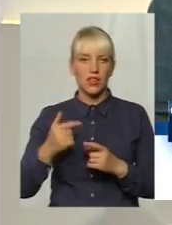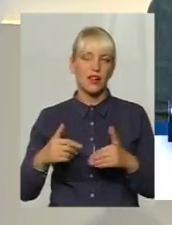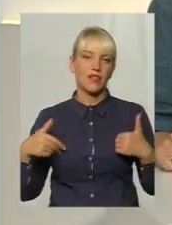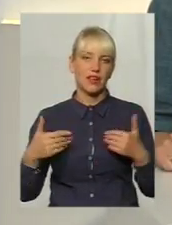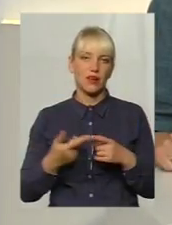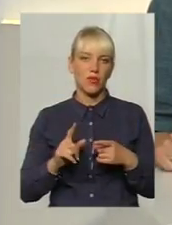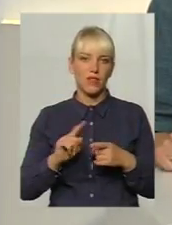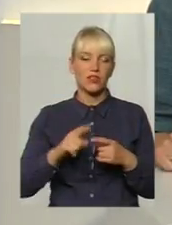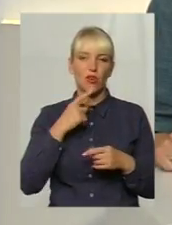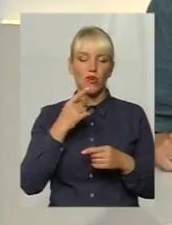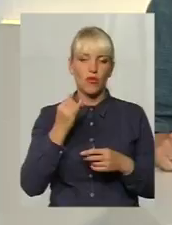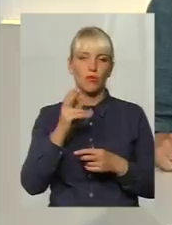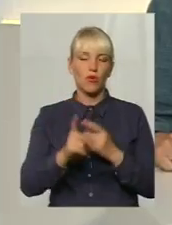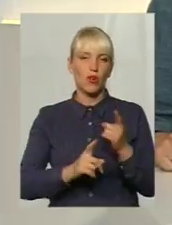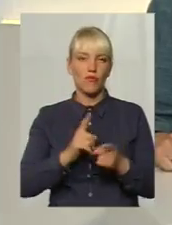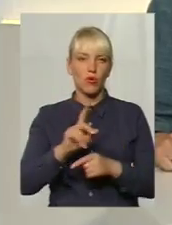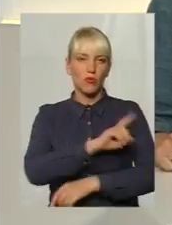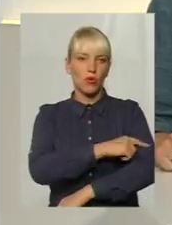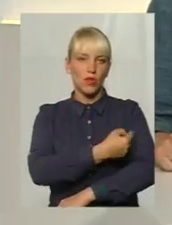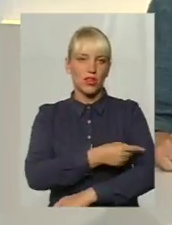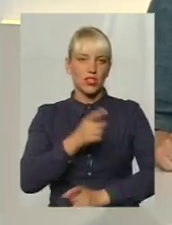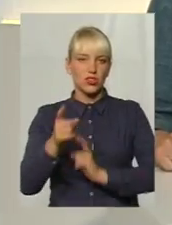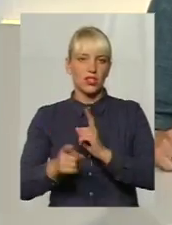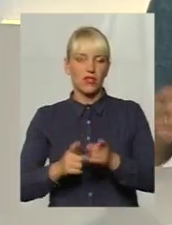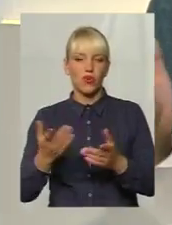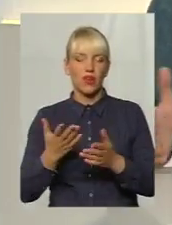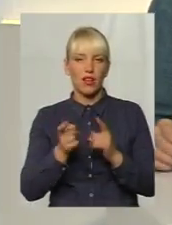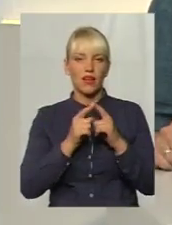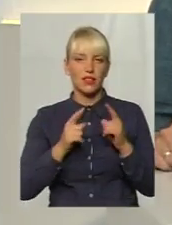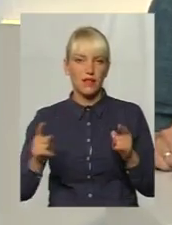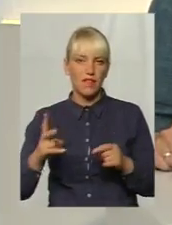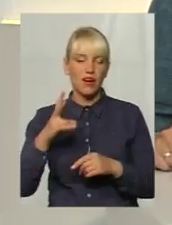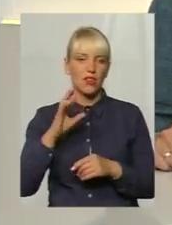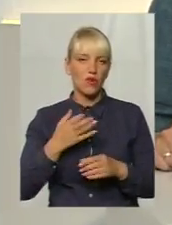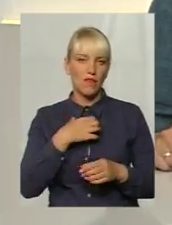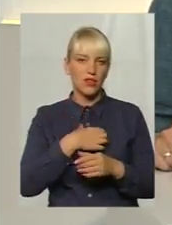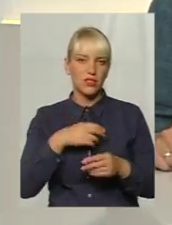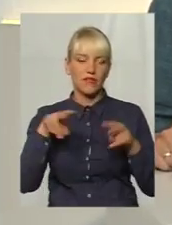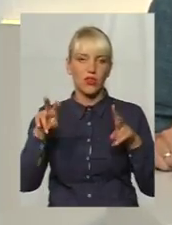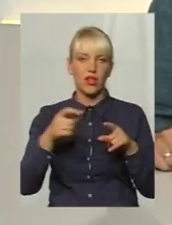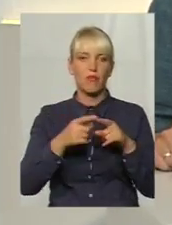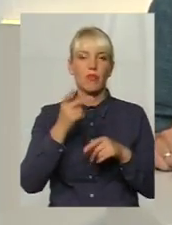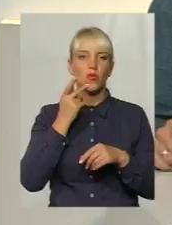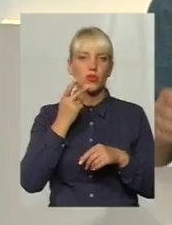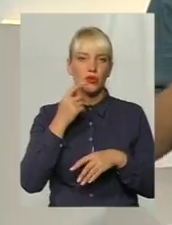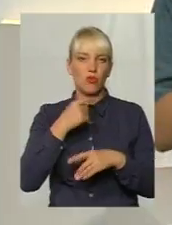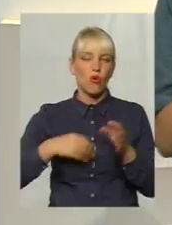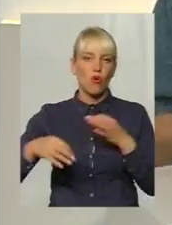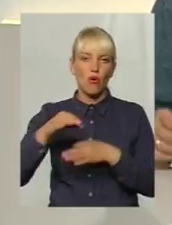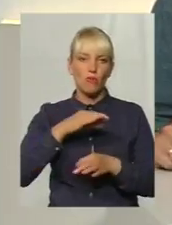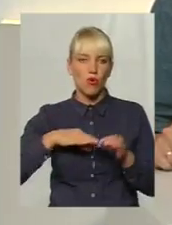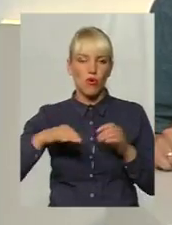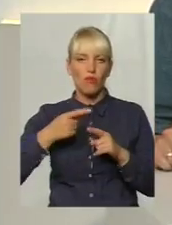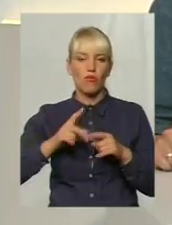говоримо про реформу, знову про медичну, яка начебто триває, але дуже важлива тема, і її постійно обговорюють як